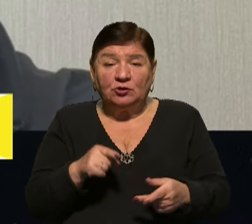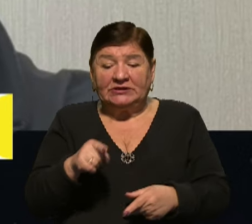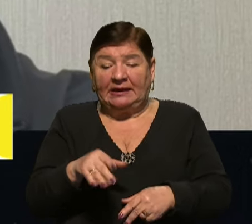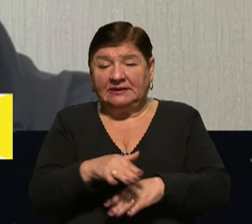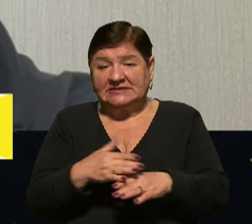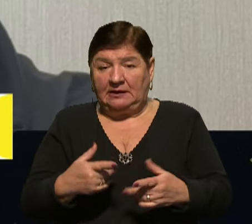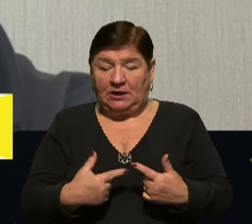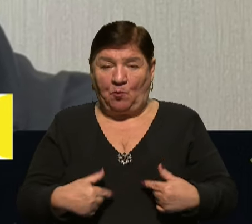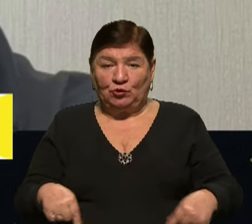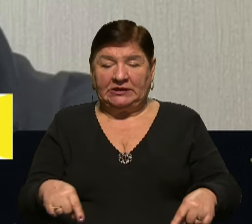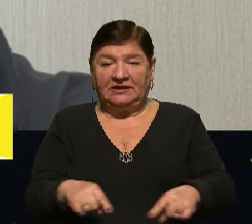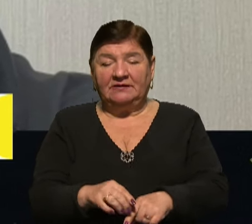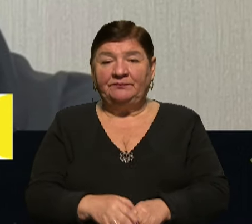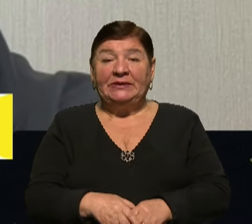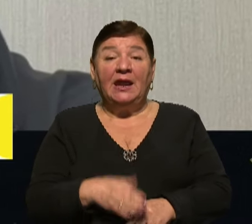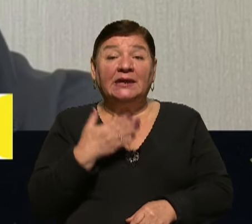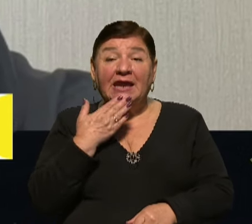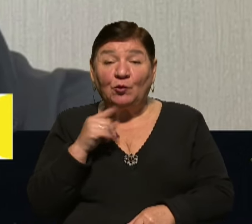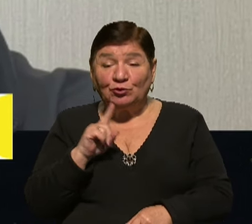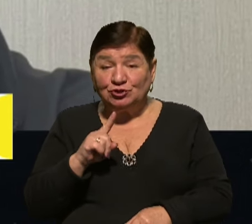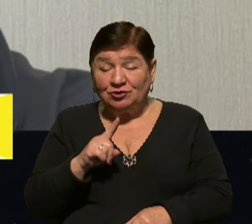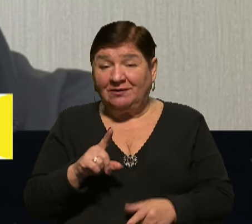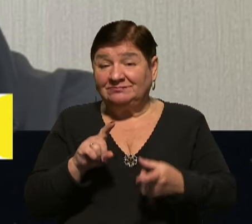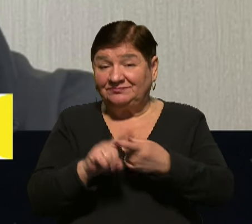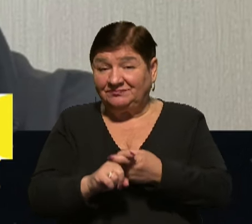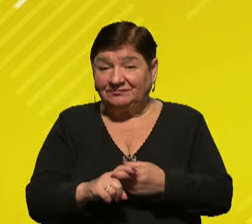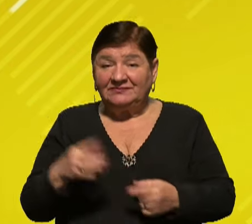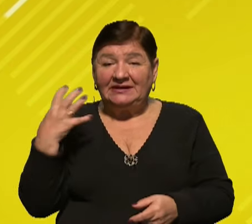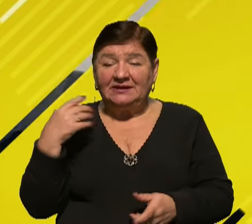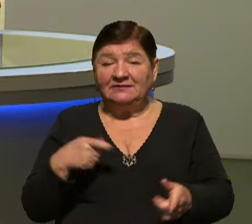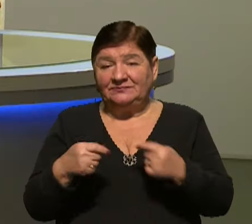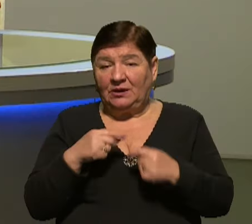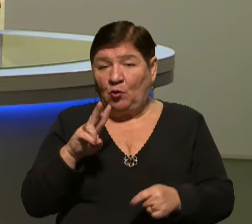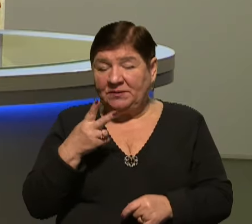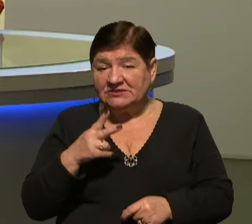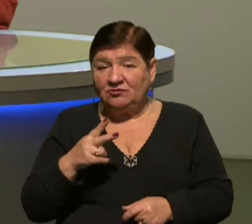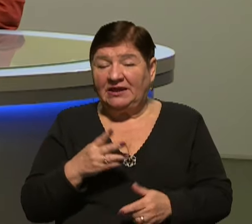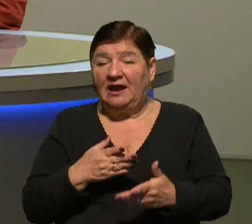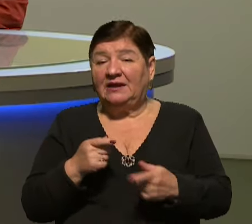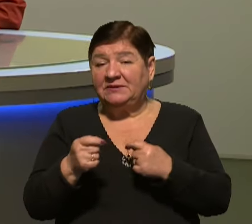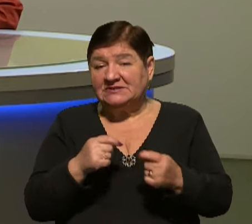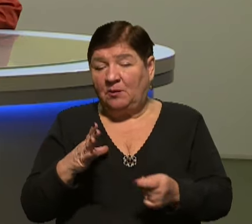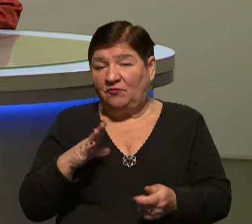населених пунктів. Дякую, що доєдналися. Андрій Канашевич, начальник Куп'янської районної військової адміністрації, був з нами на прямому зв'язку.